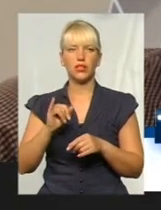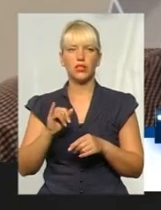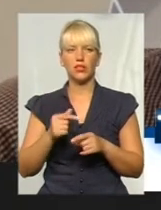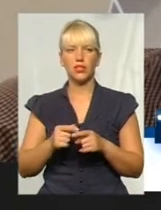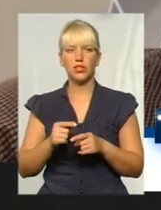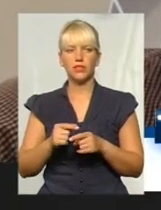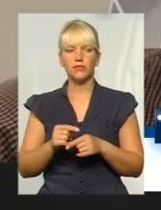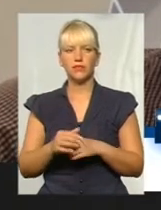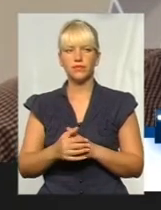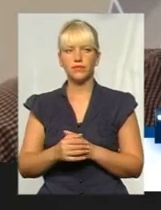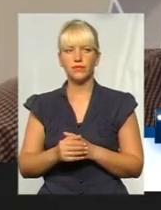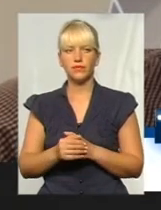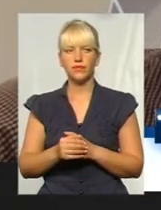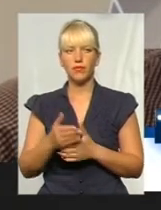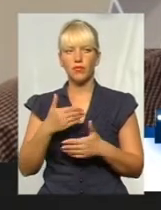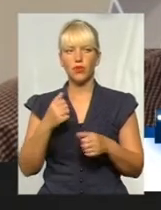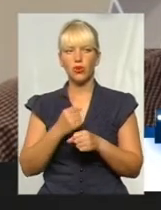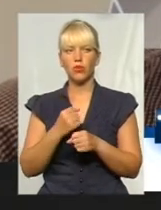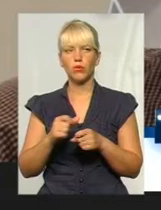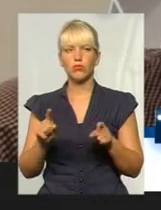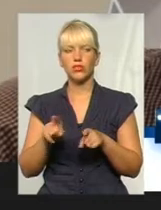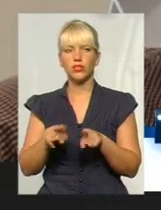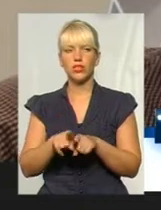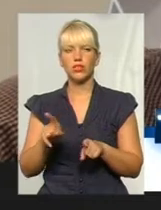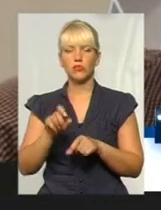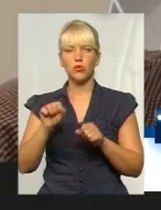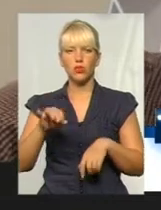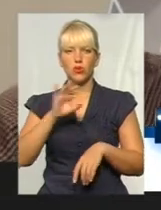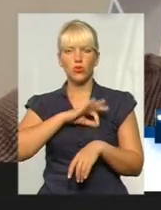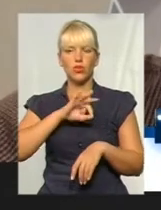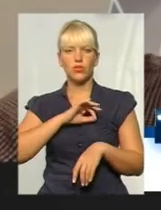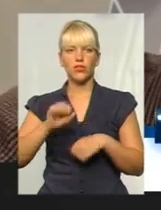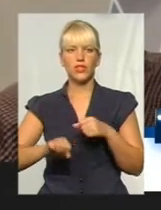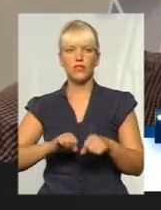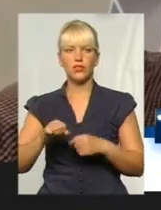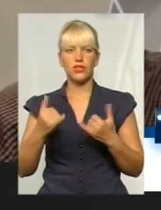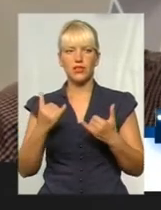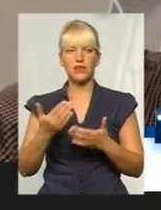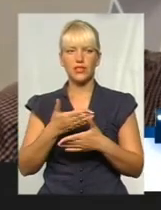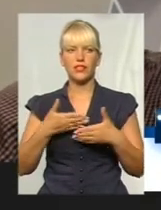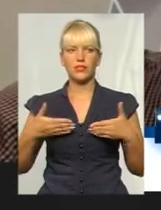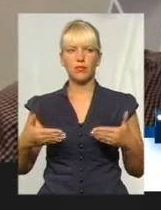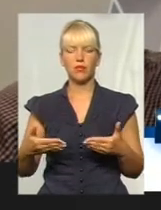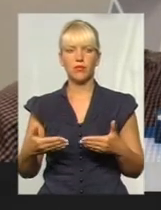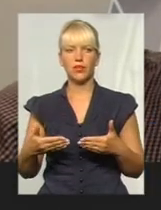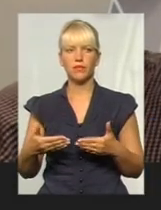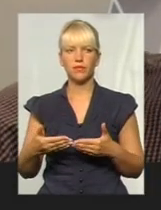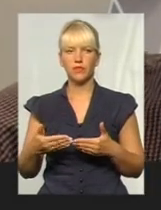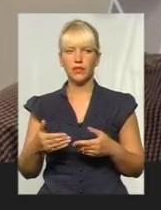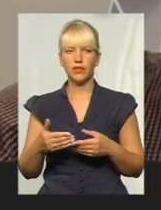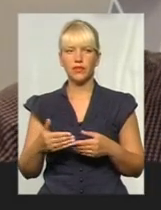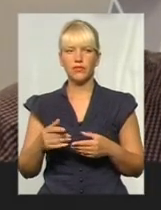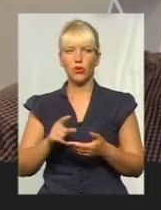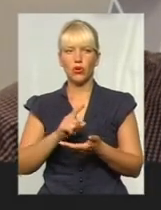залишковим рішенням. Є таке, чим не може підписуватися велосипедистам. Зараз ми поблокі